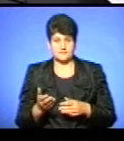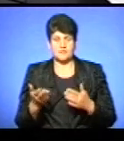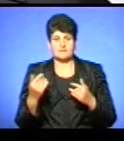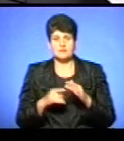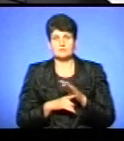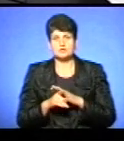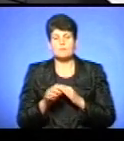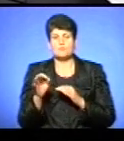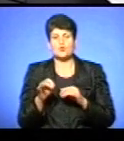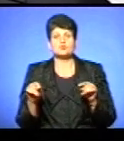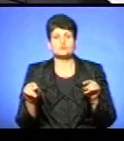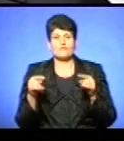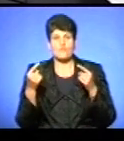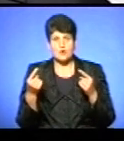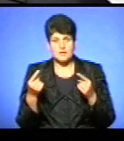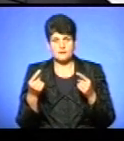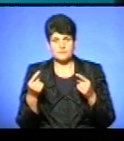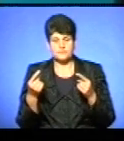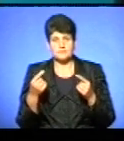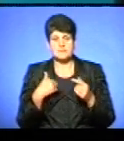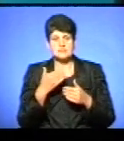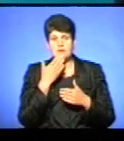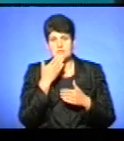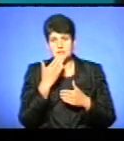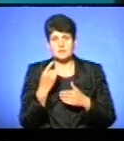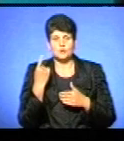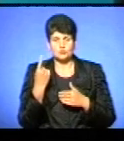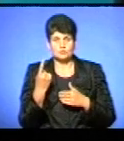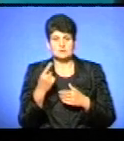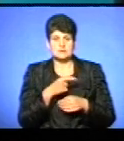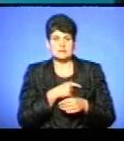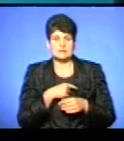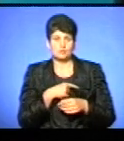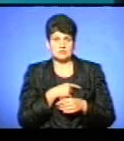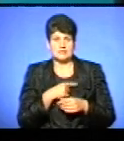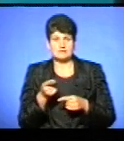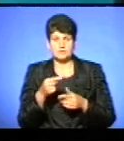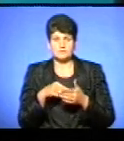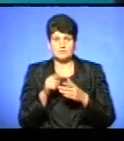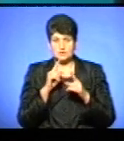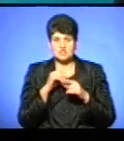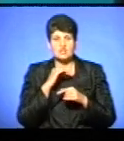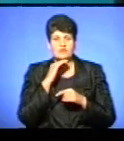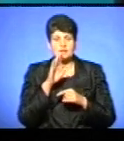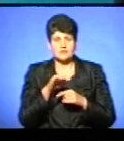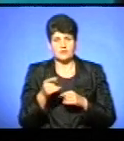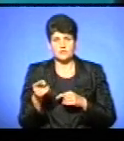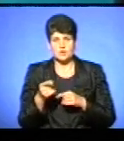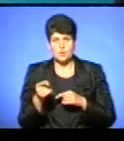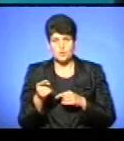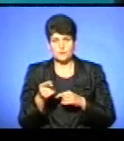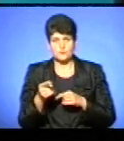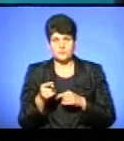створення. Ми запитали одного з депутатів Тернопільської міської ради, чи, на його думку, достатньо у Тернополі